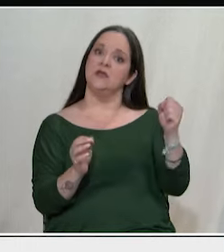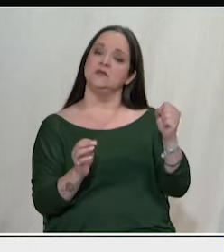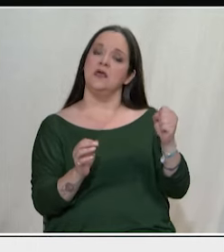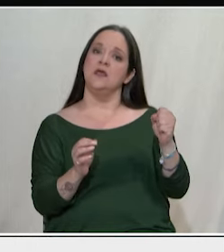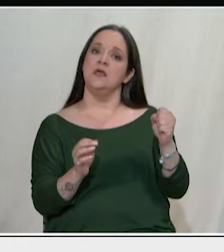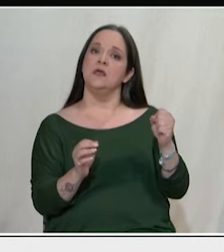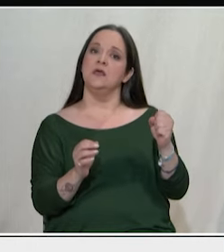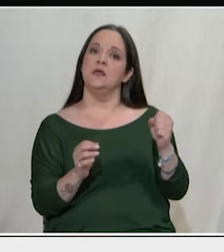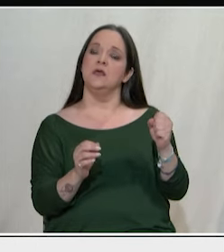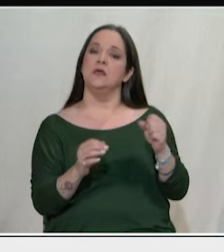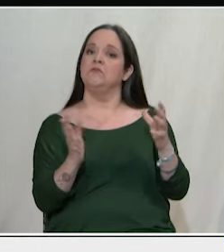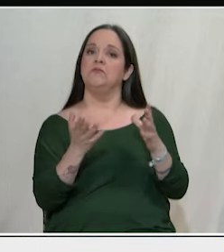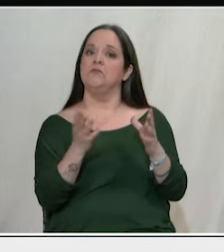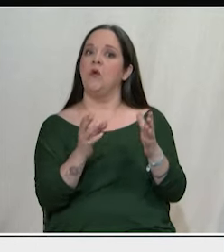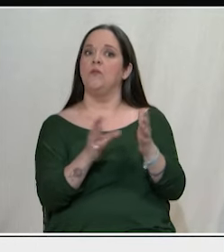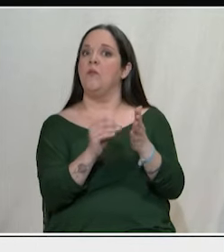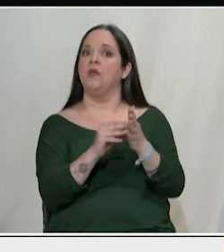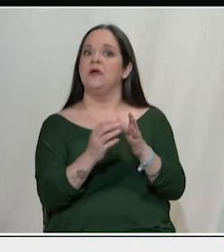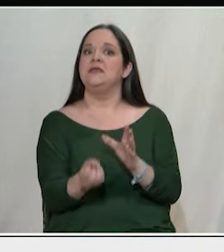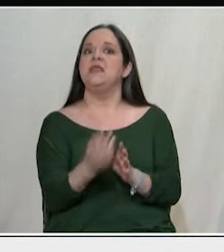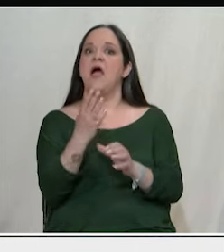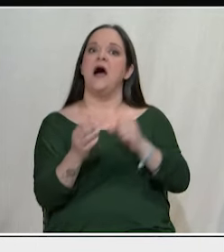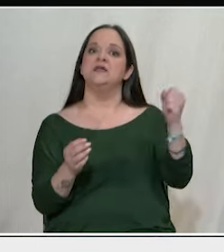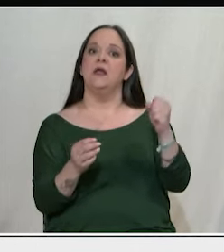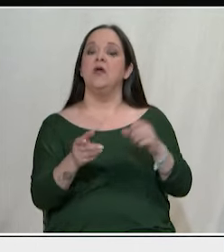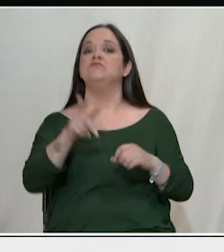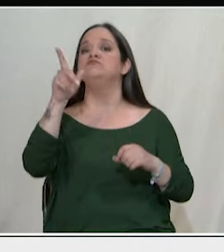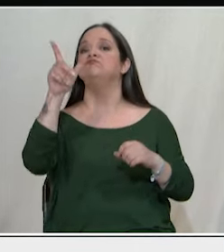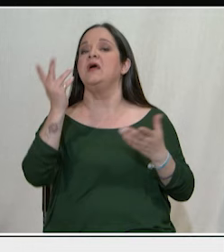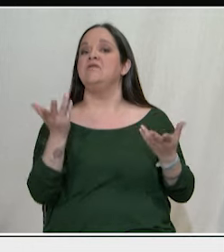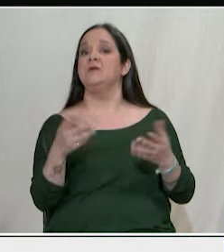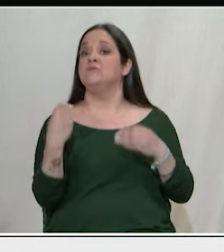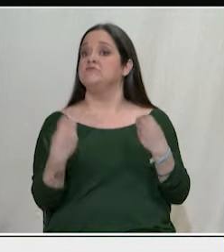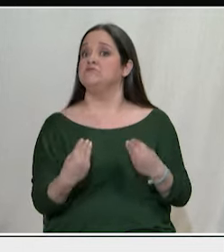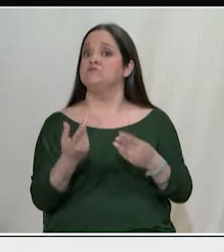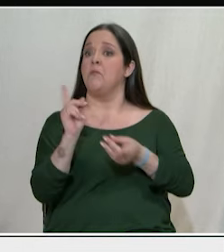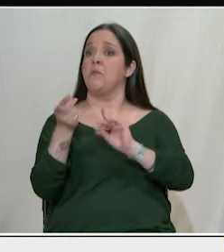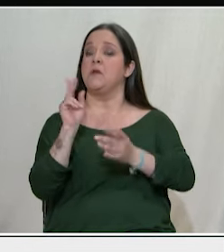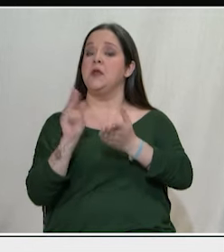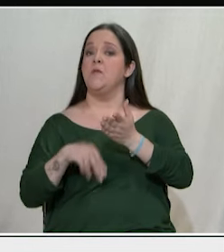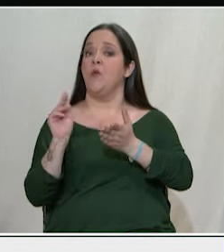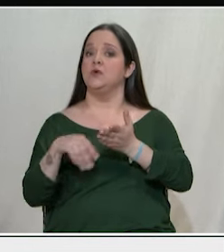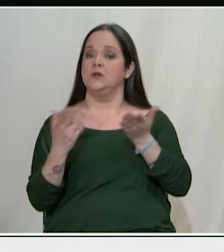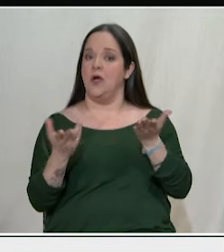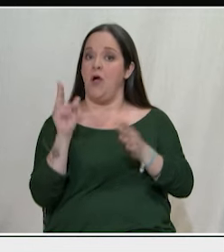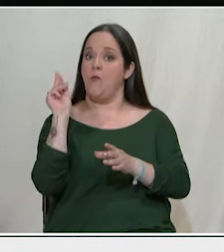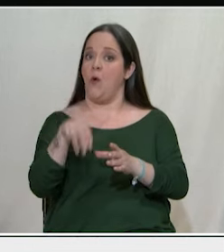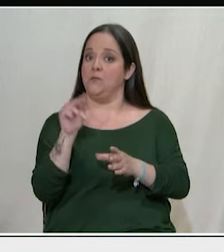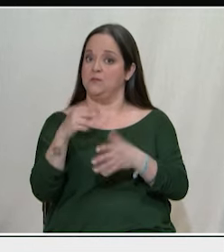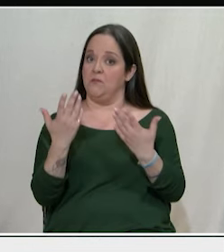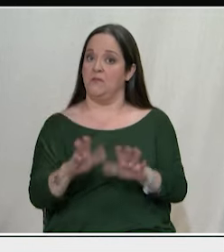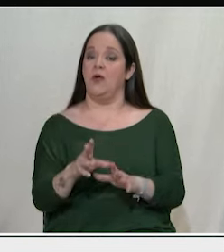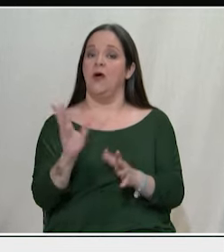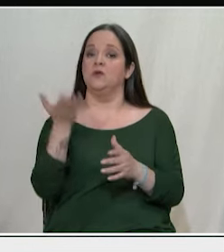ξέρω εγώ ένα σχήμα όπως η νέα αριστερά που περηφανεύεται για το πόσο καλά ήταν τα μνημόνια που ψήφιζε επί κυβέρνηση